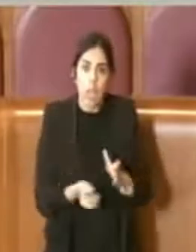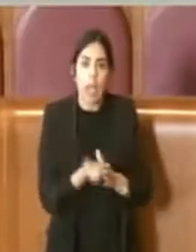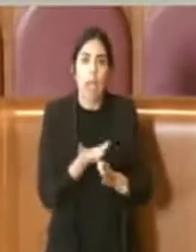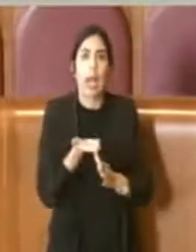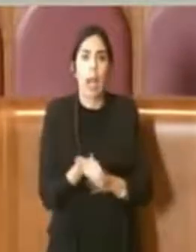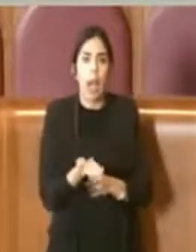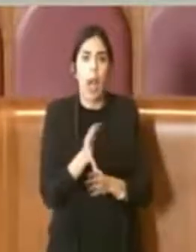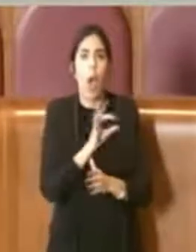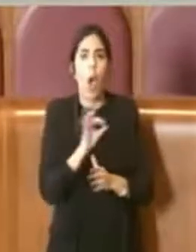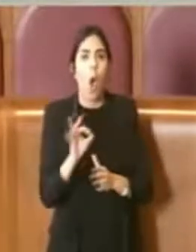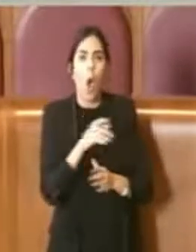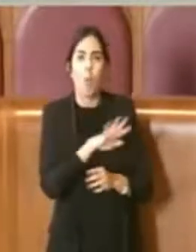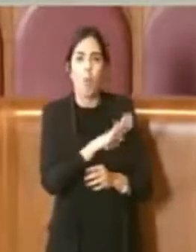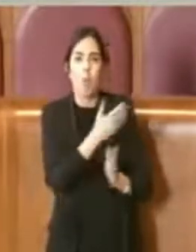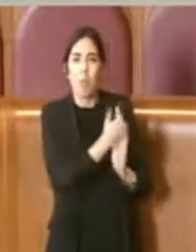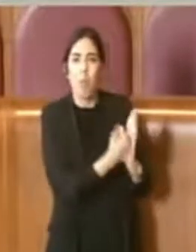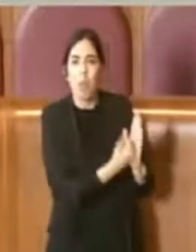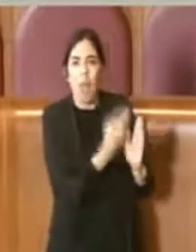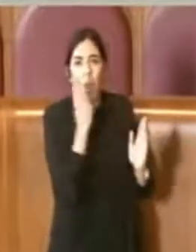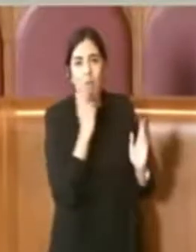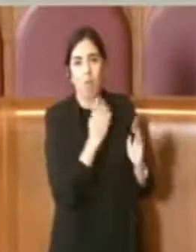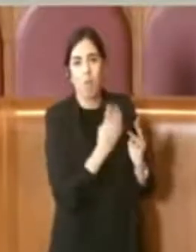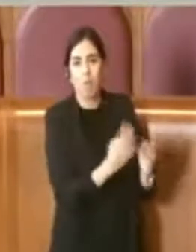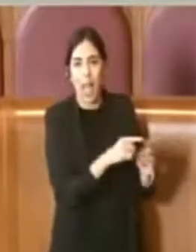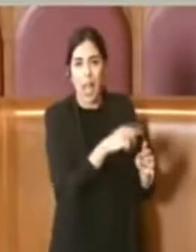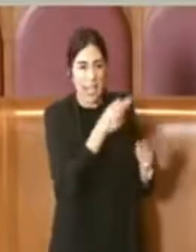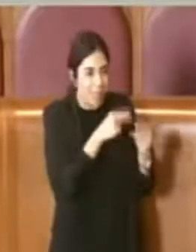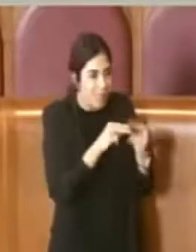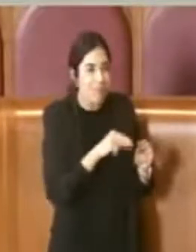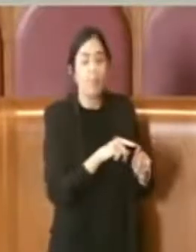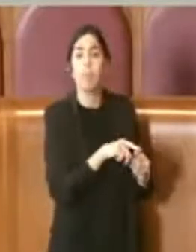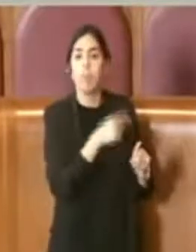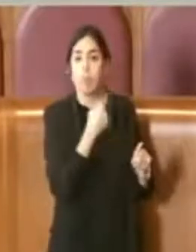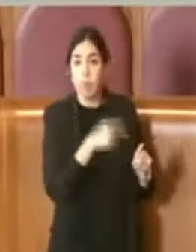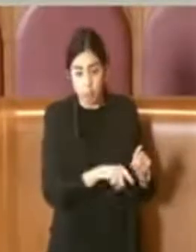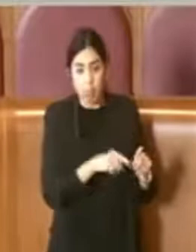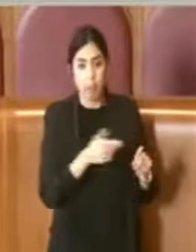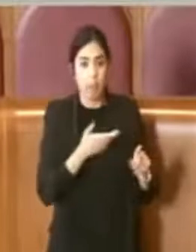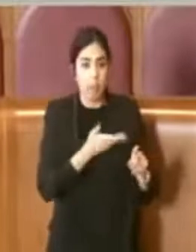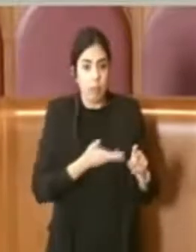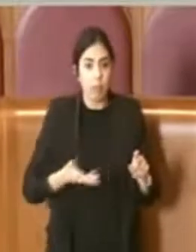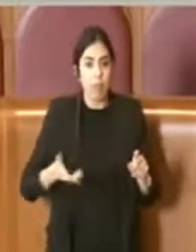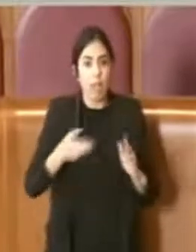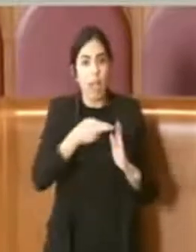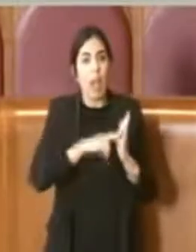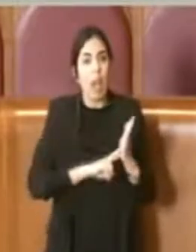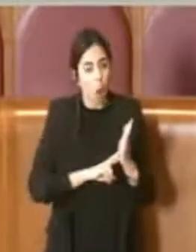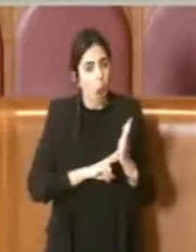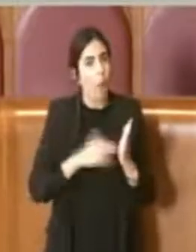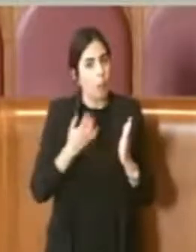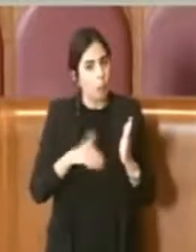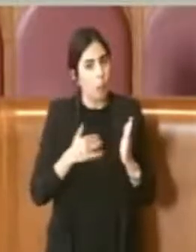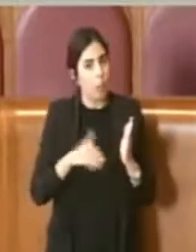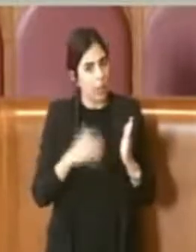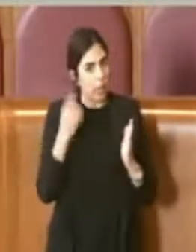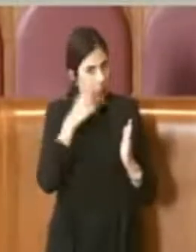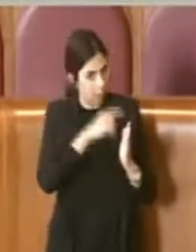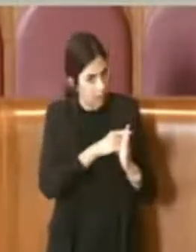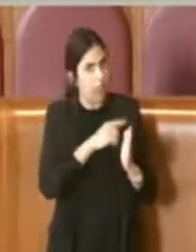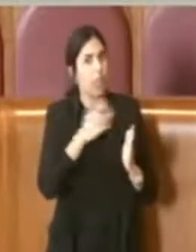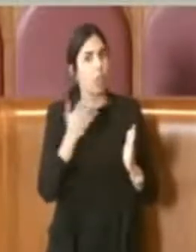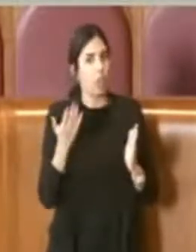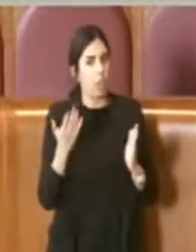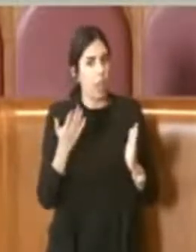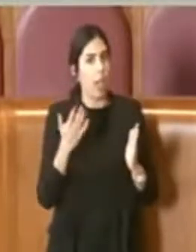uno strumento articolato, molto sì complesso, ma che fa un gran bene a questa